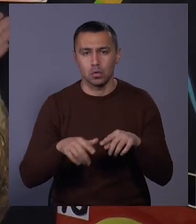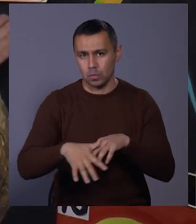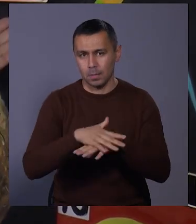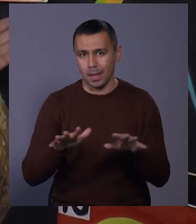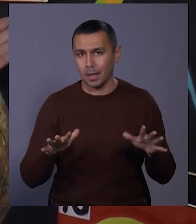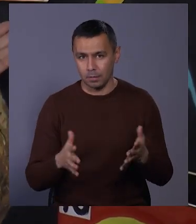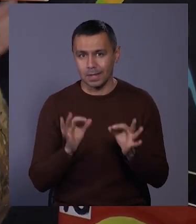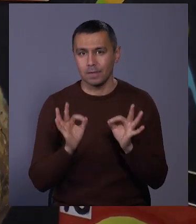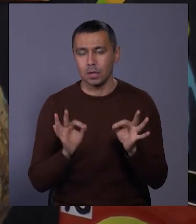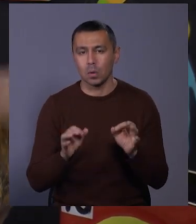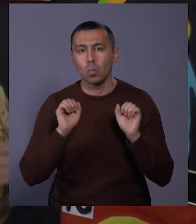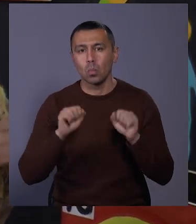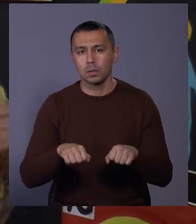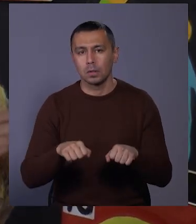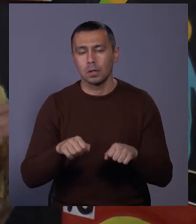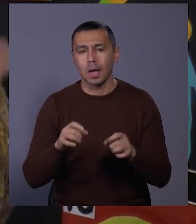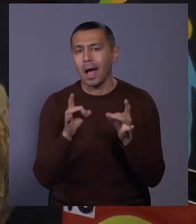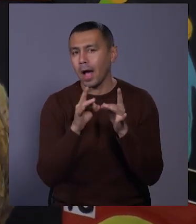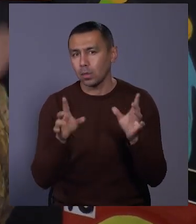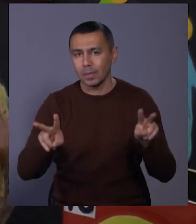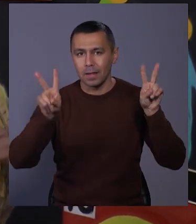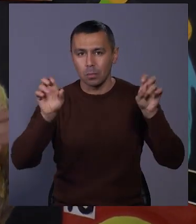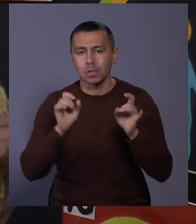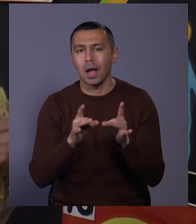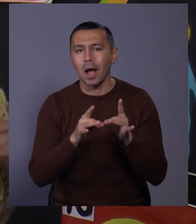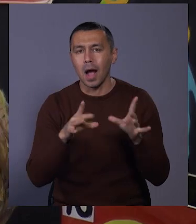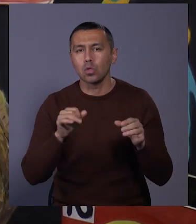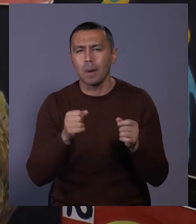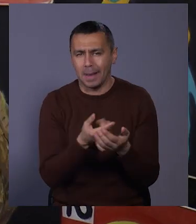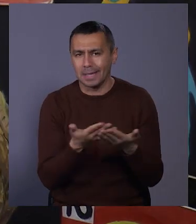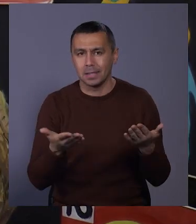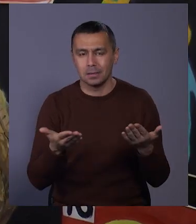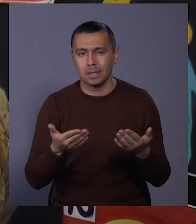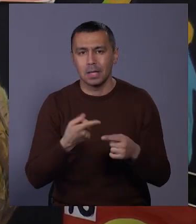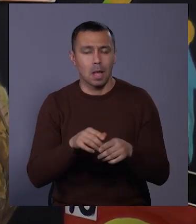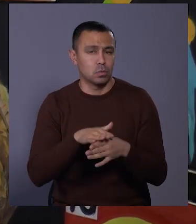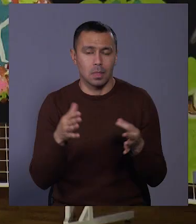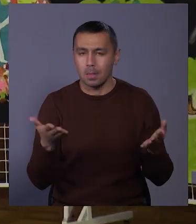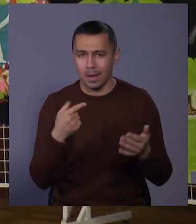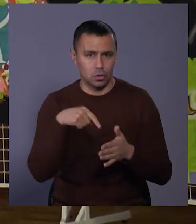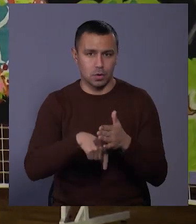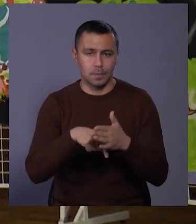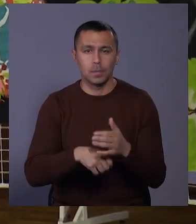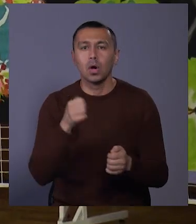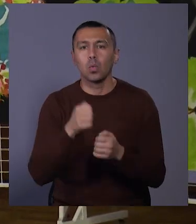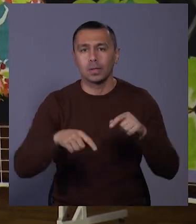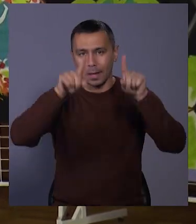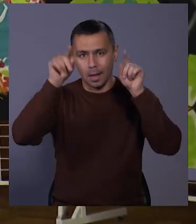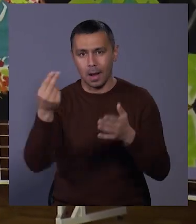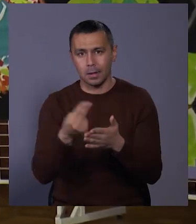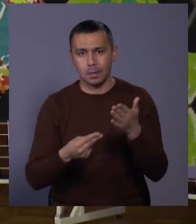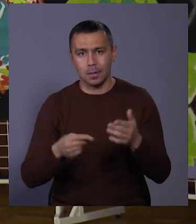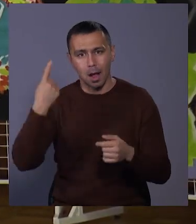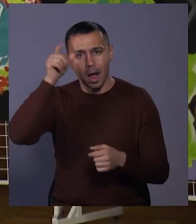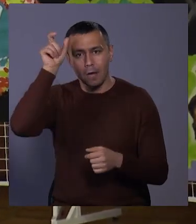звичайно ж. Можна монадами назвати, можна атомами назвати. Це абсолютно не має значення. Кожній картині автор